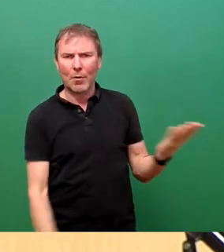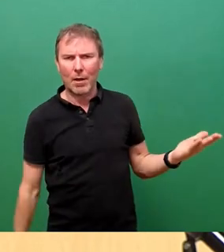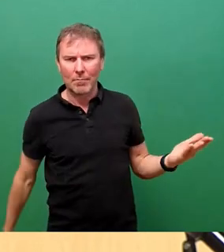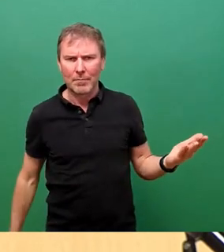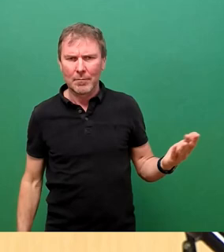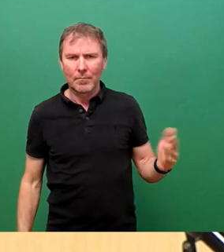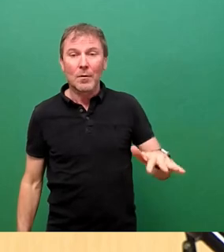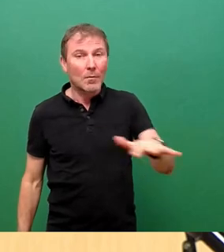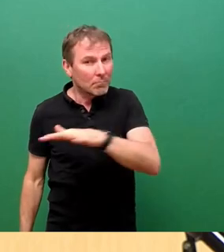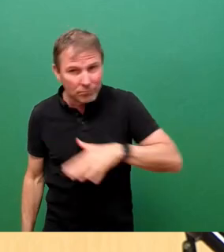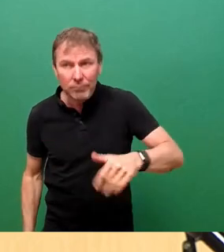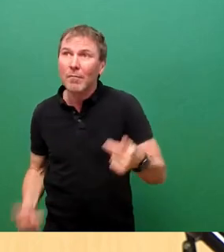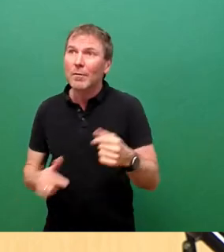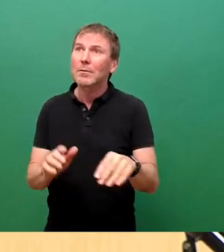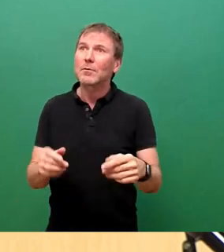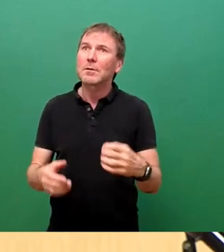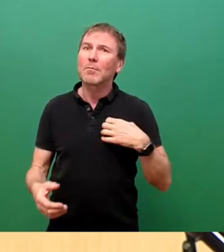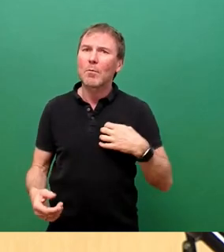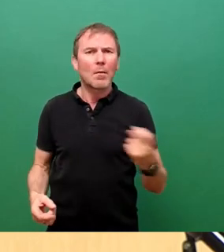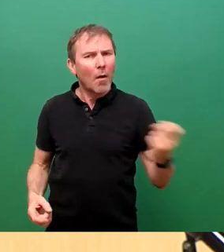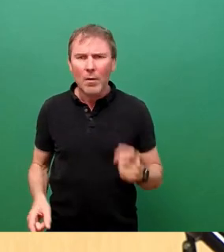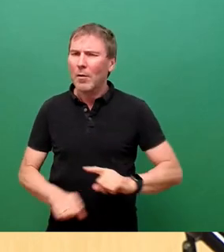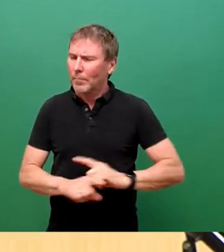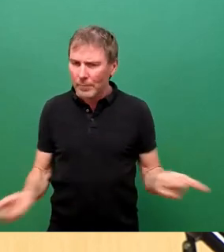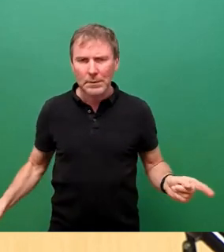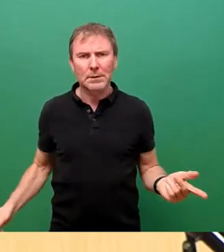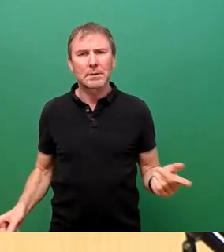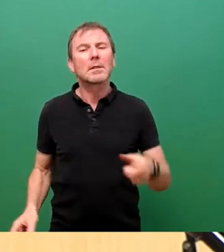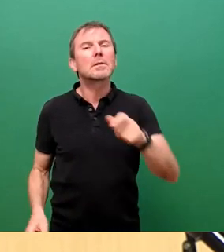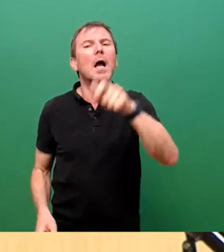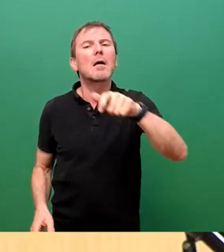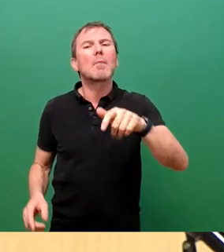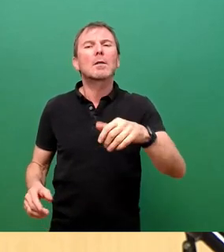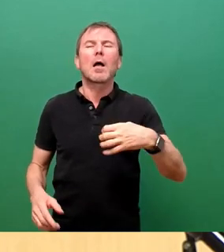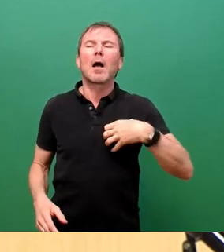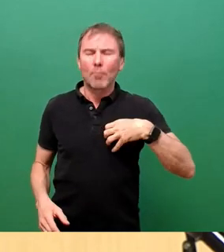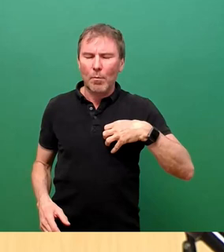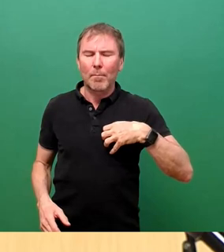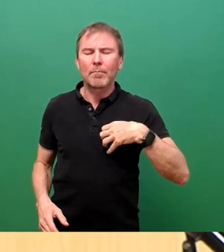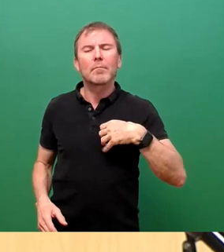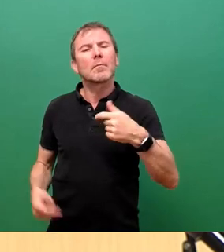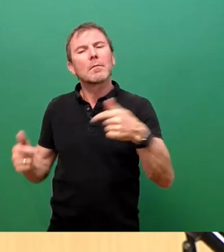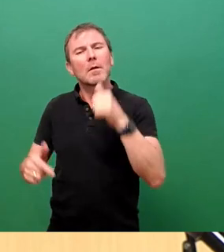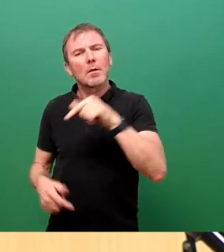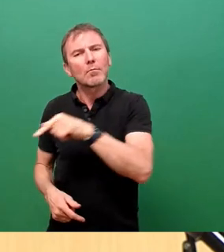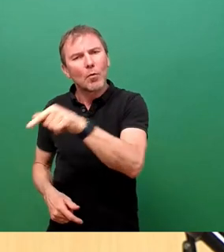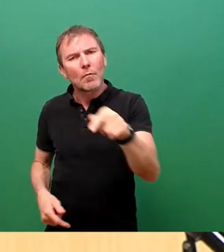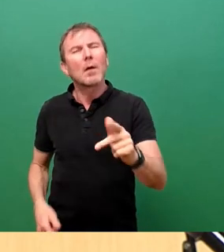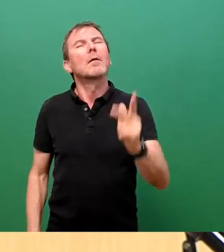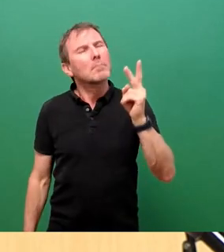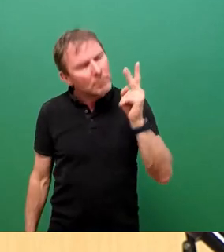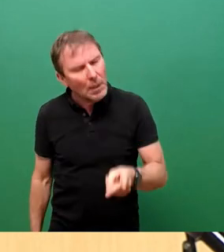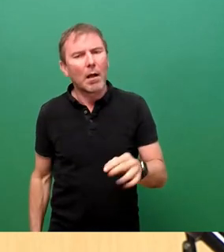Versorgungsengpässe geben. Richtig ist, die Personaldecke in den Einrichtungen der pflegenden Berufe ist in der Tat sehr dünn.